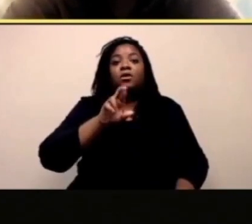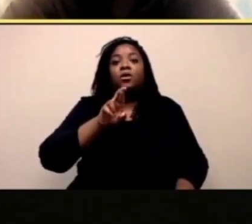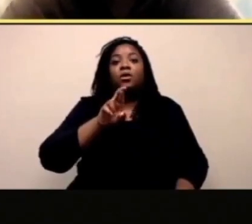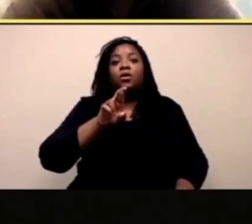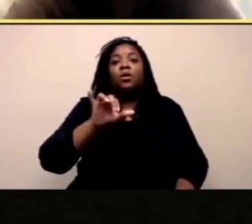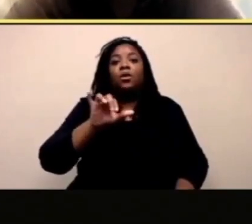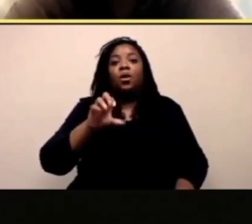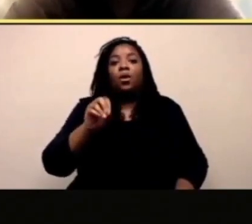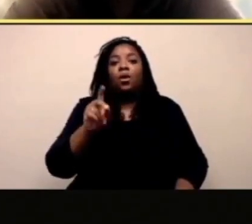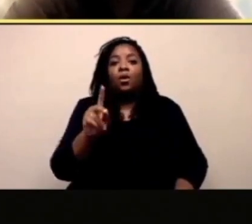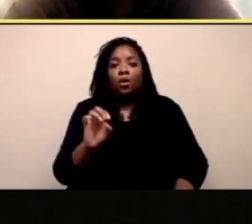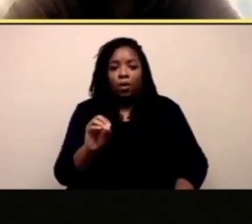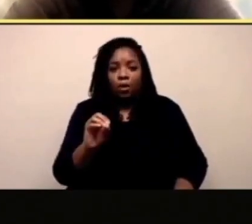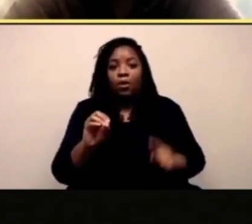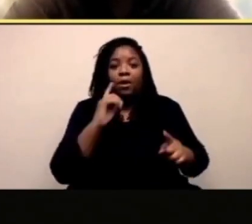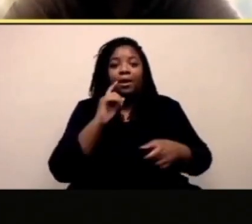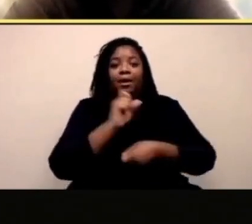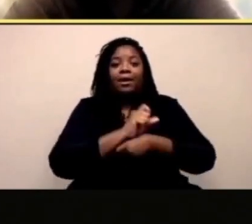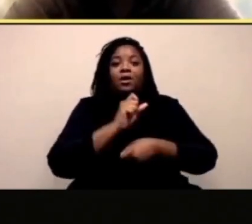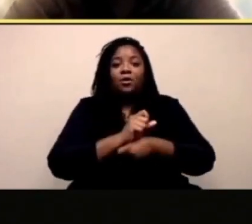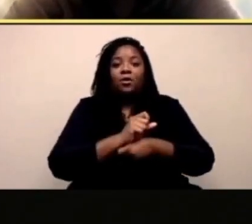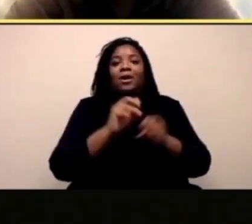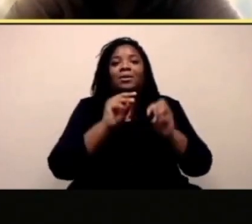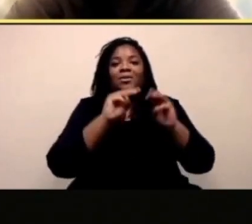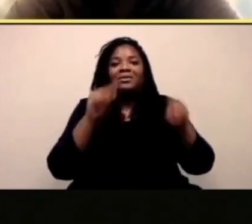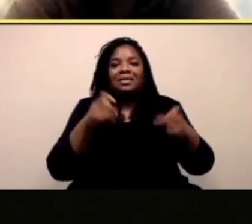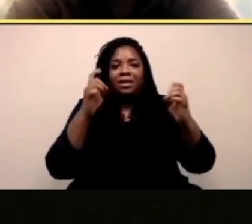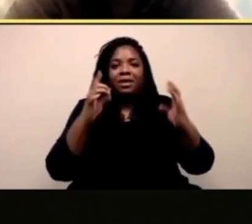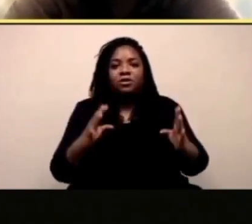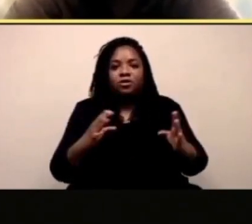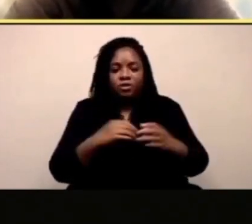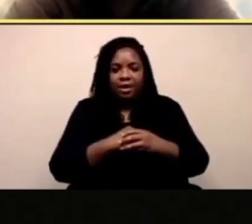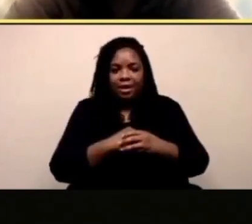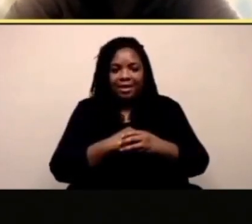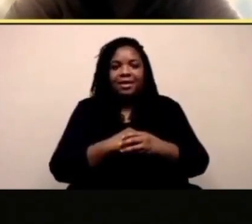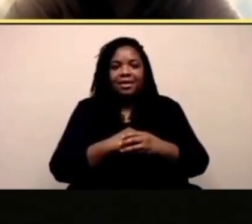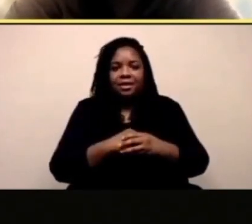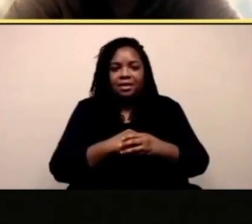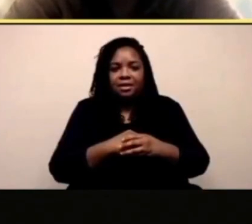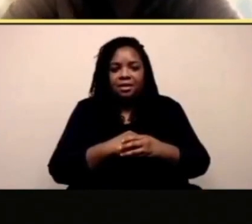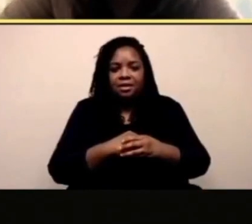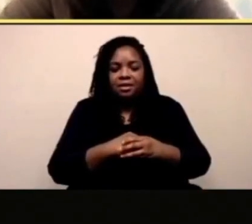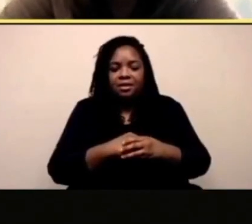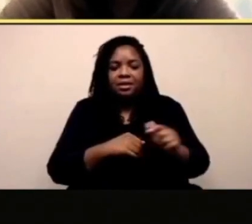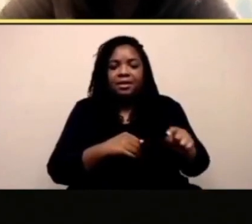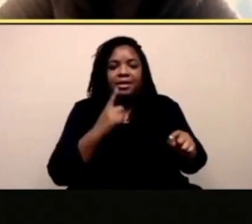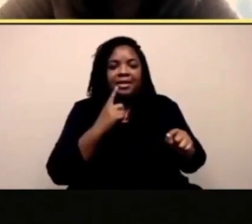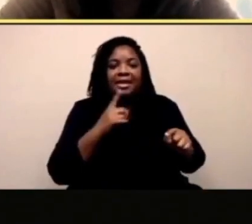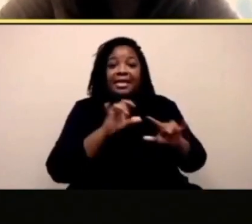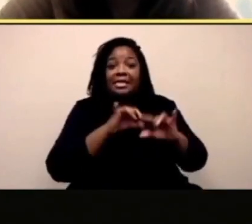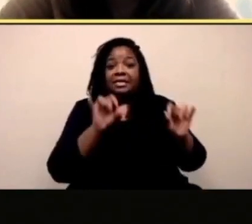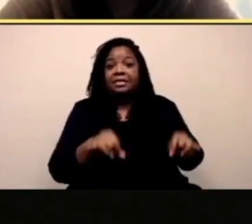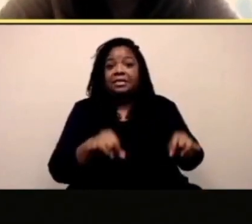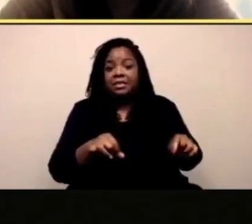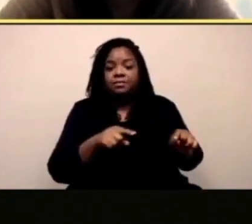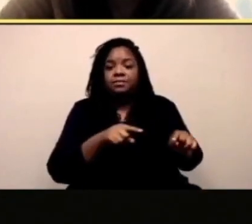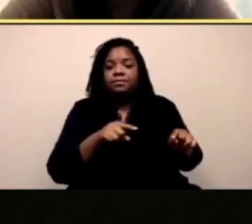Il mio nome è Nukon e lavoro come